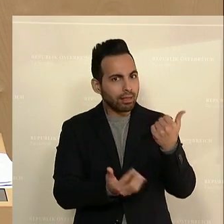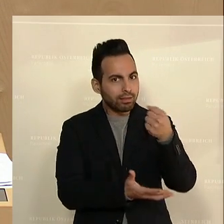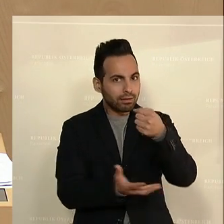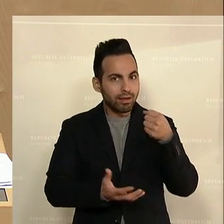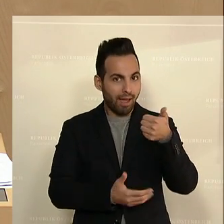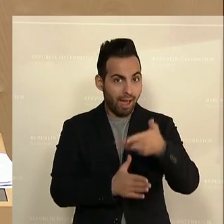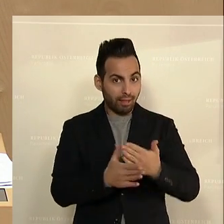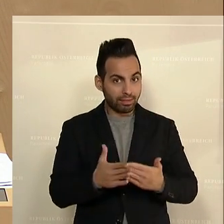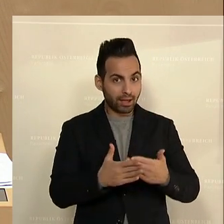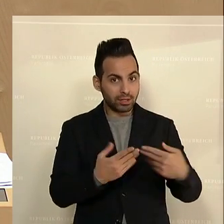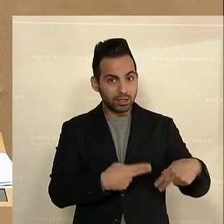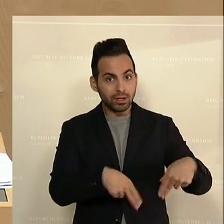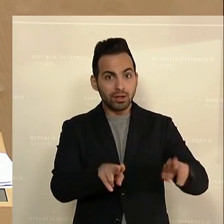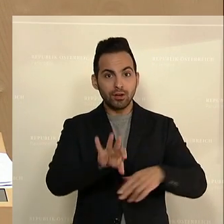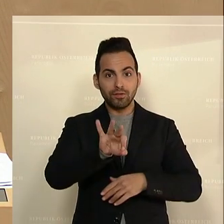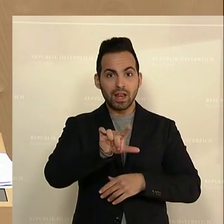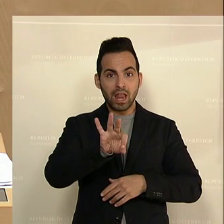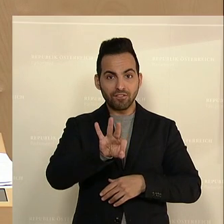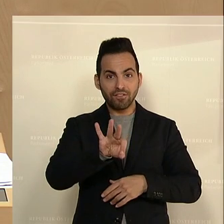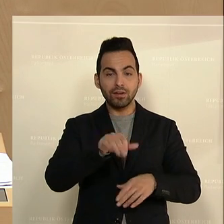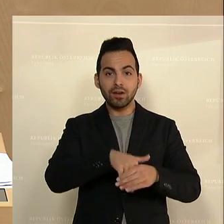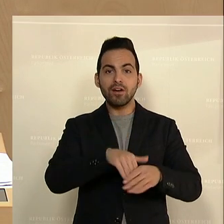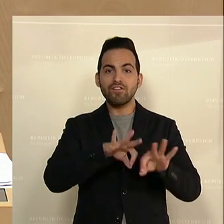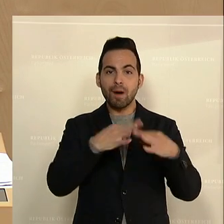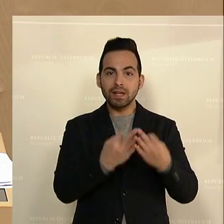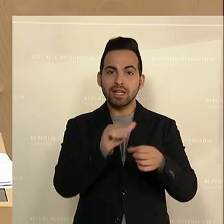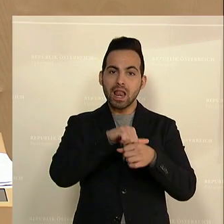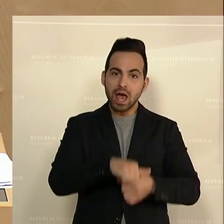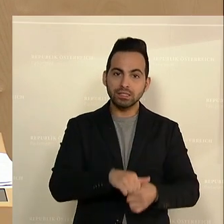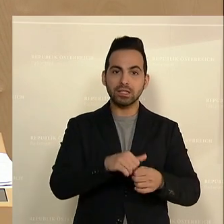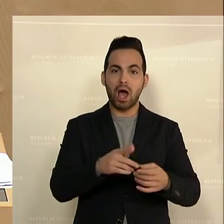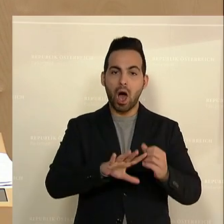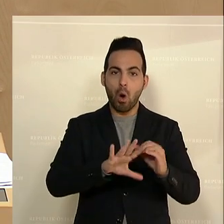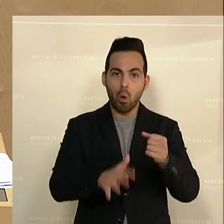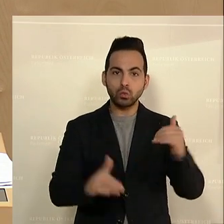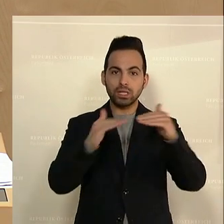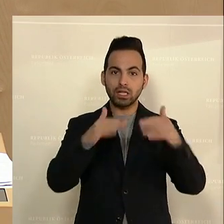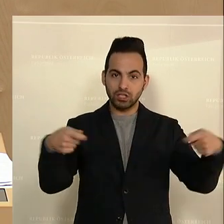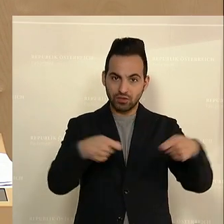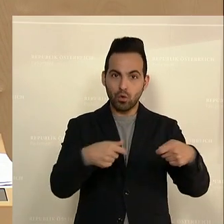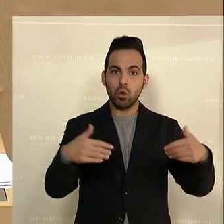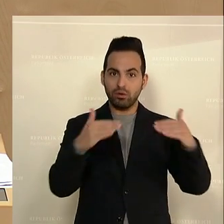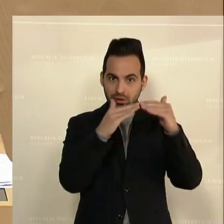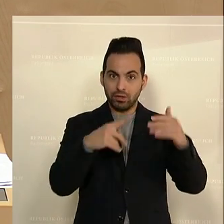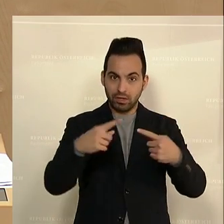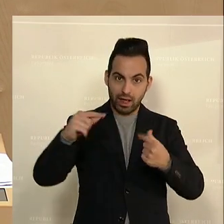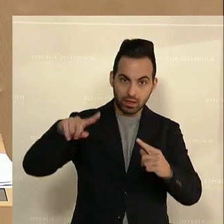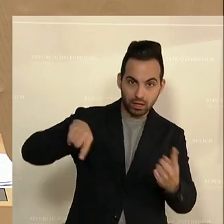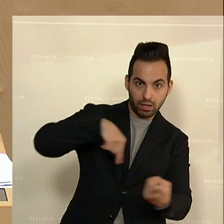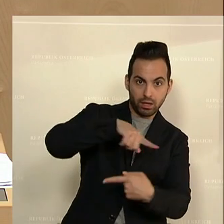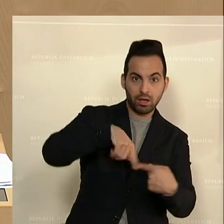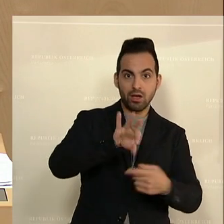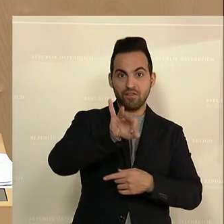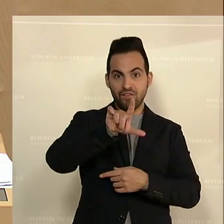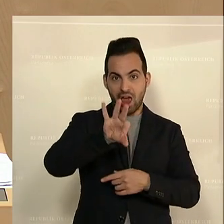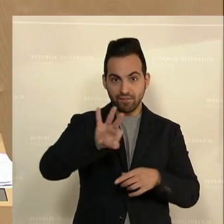Geldern? Ein Teil davon wandert in den FLAV, fließt in den FLAV, in den Familienlastenausgleichsfonds. Da muss man wissen, dass aus diesem FLAV